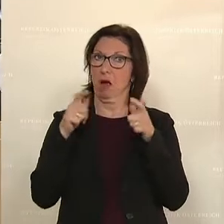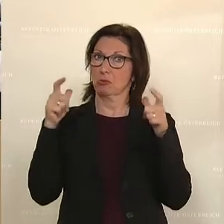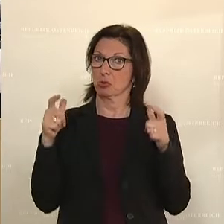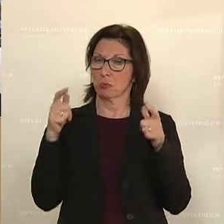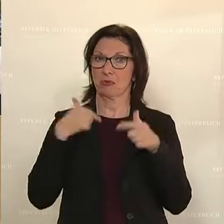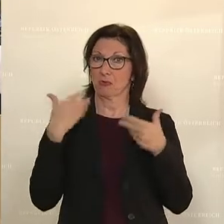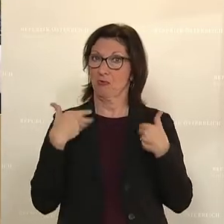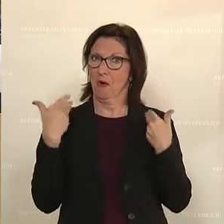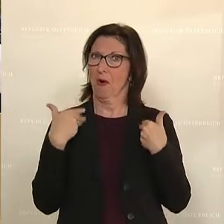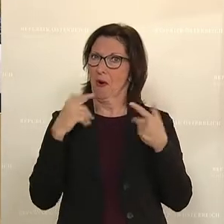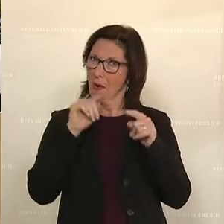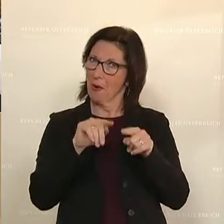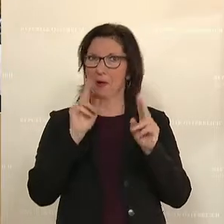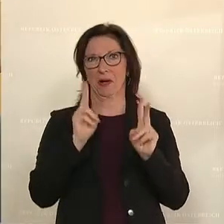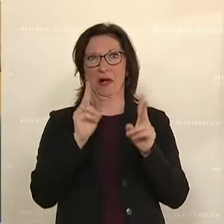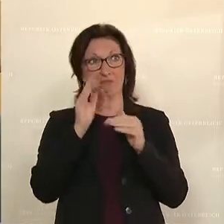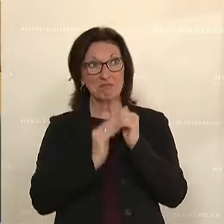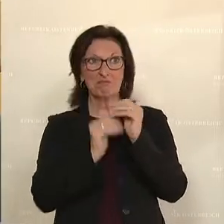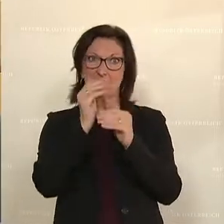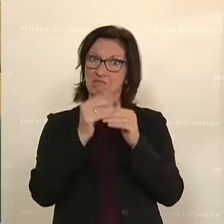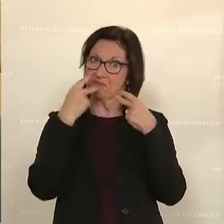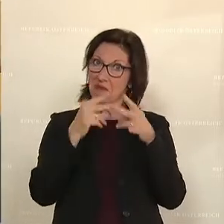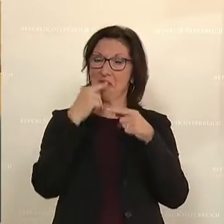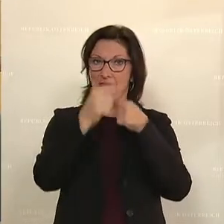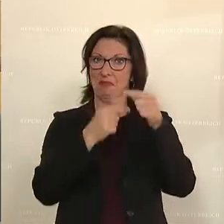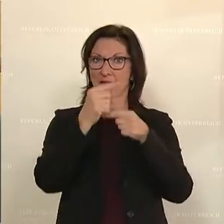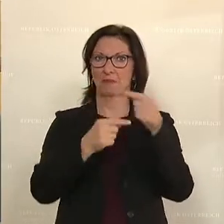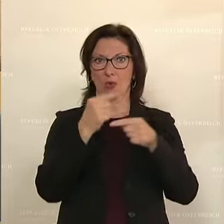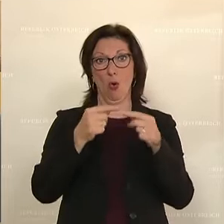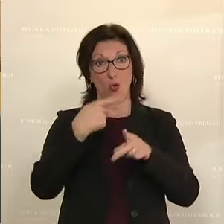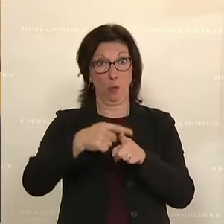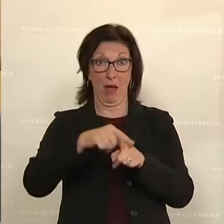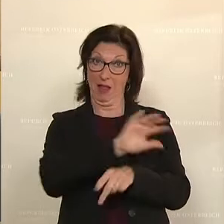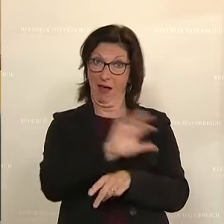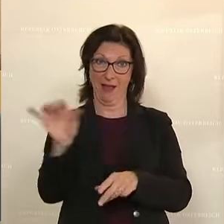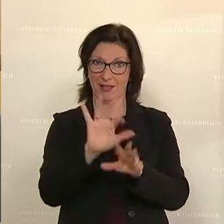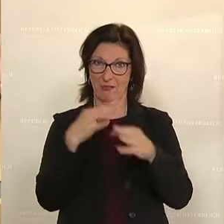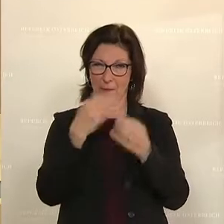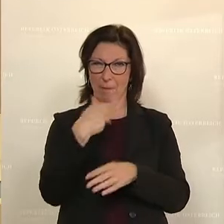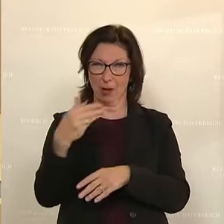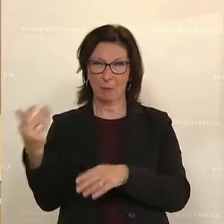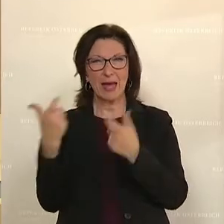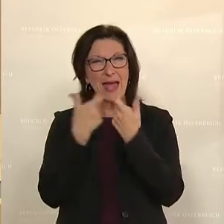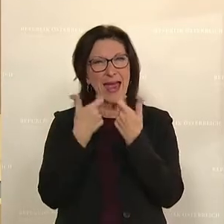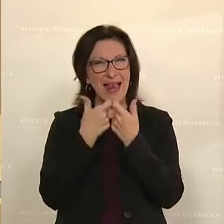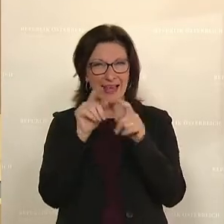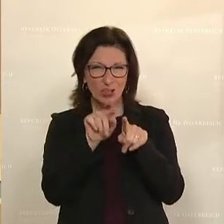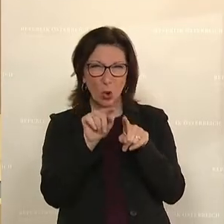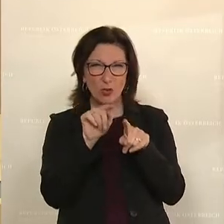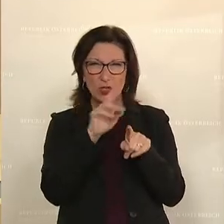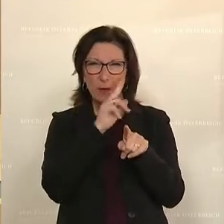ich freue mich, wenn wir diesen weiterentwickeln können und bald auf alle Familien ausholen können. In dieser elektronischen Variante